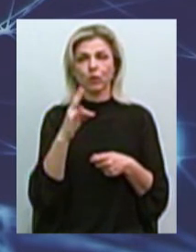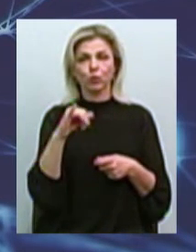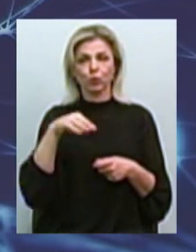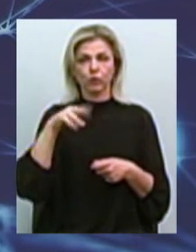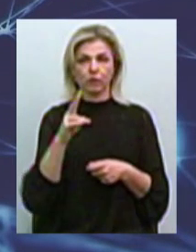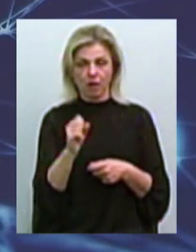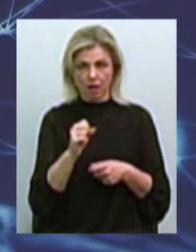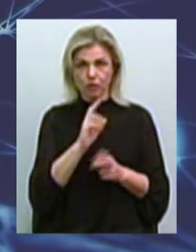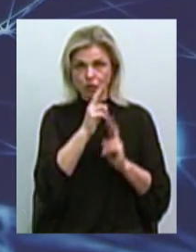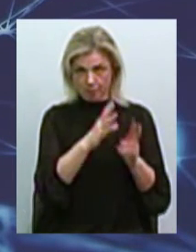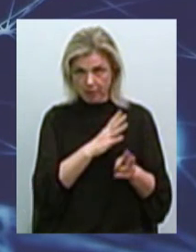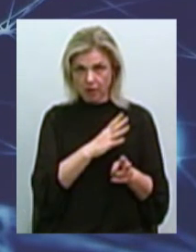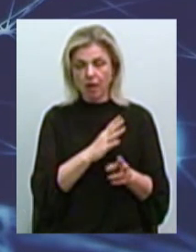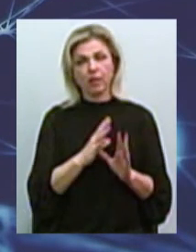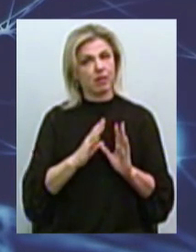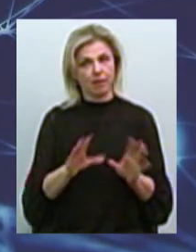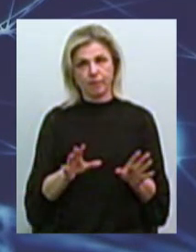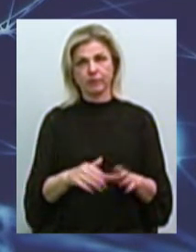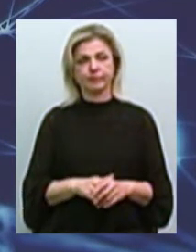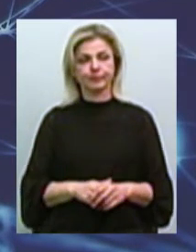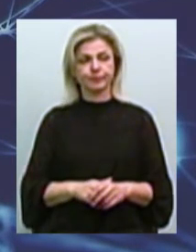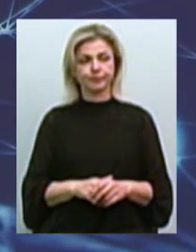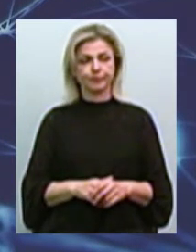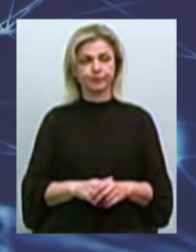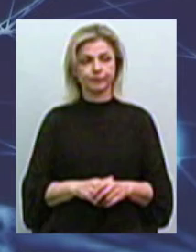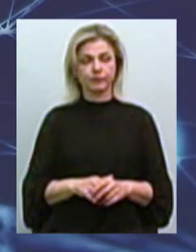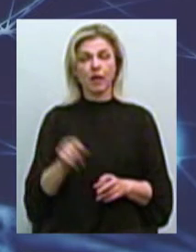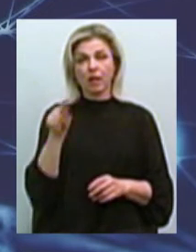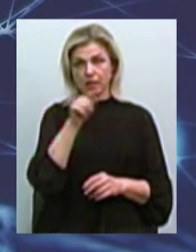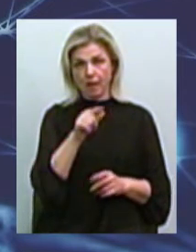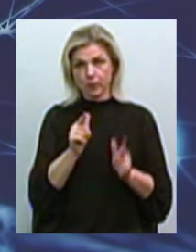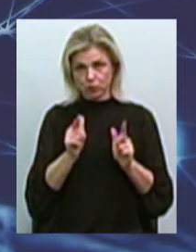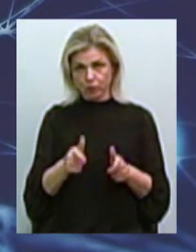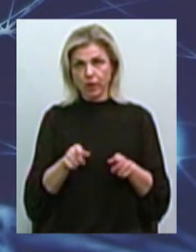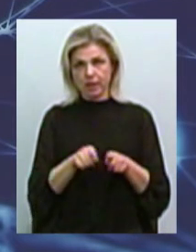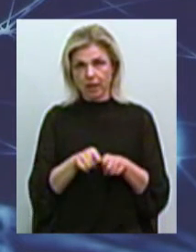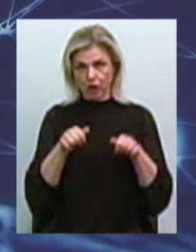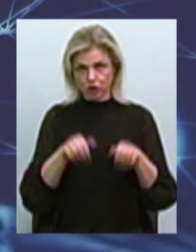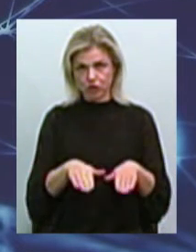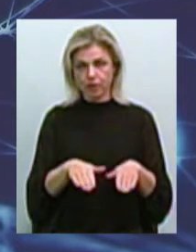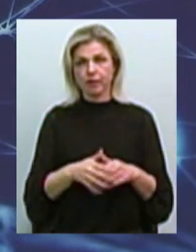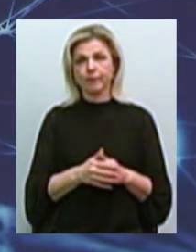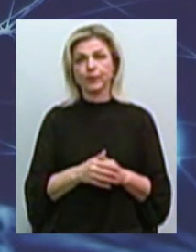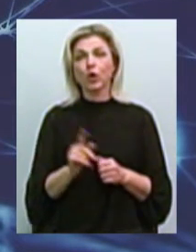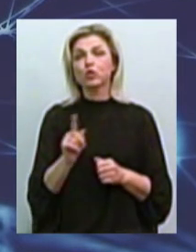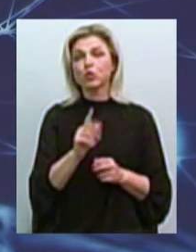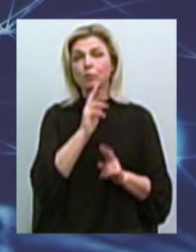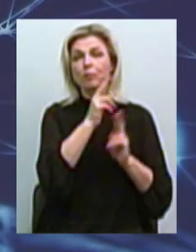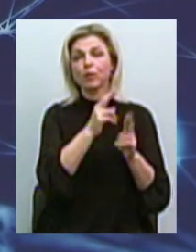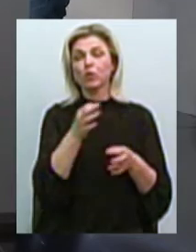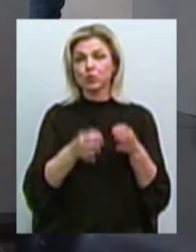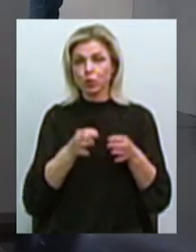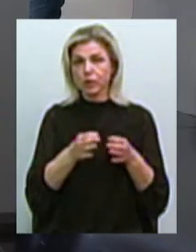звертались власники? там не обращались. Вы не погодились с таким решением? Ну, как бы, чтобы обратиться в суд, есть